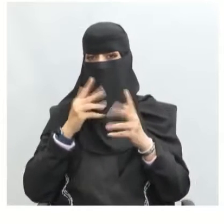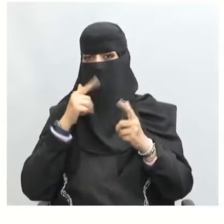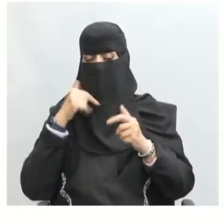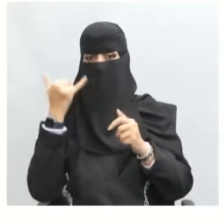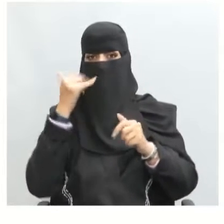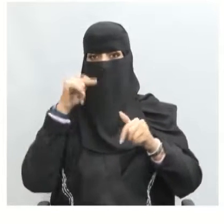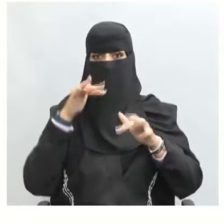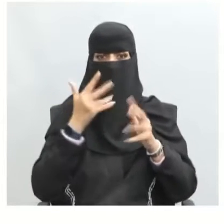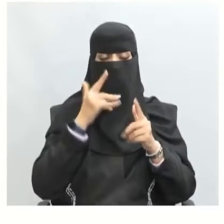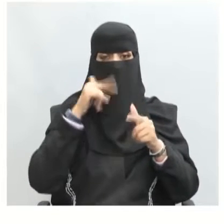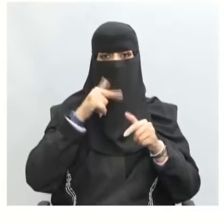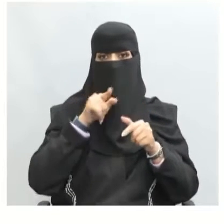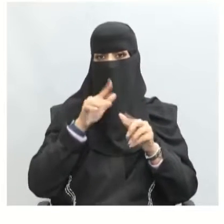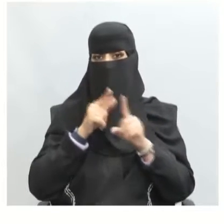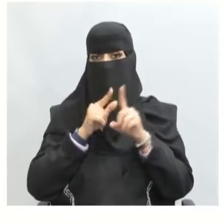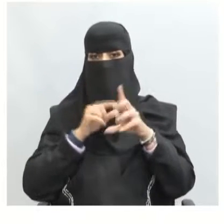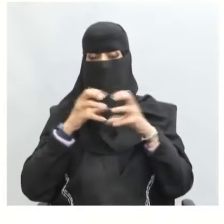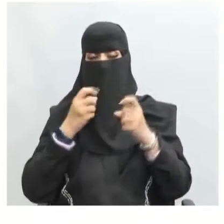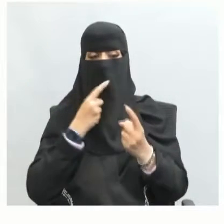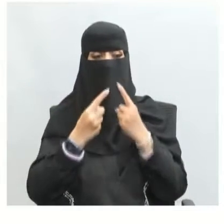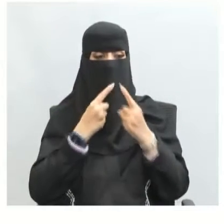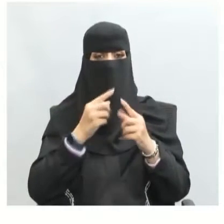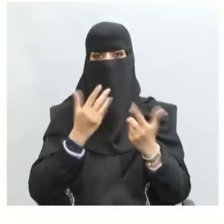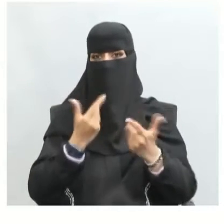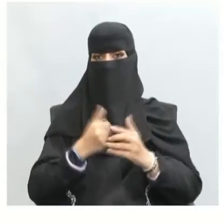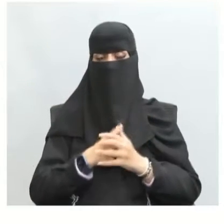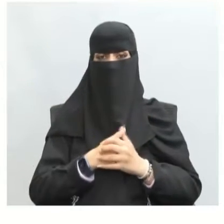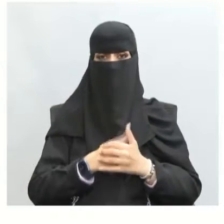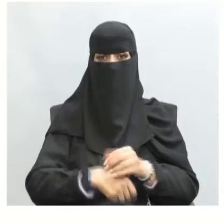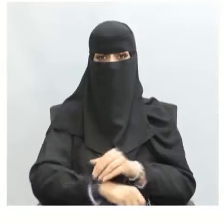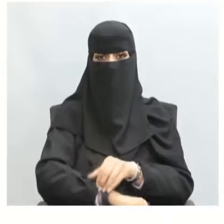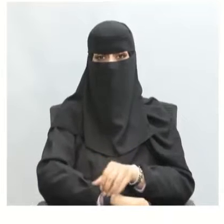وأهميته فماذا يقصد بالحوار؟